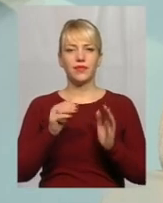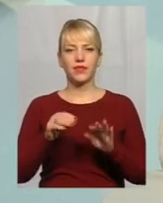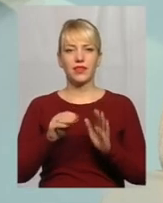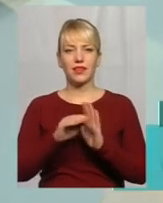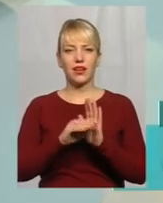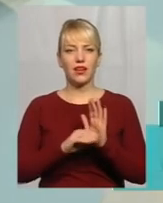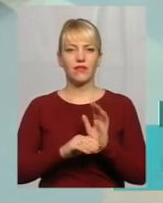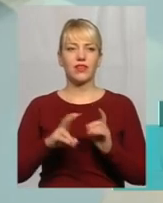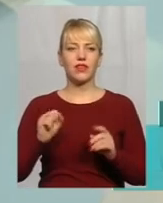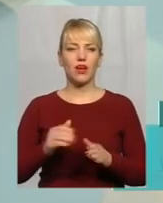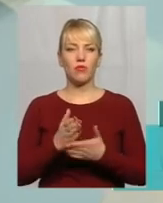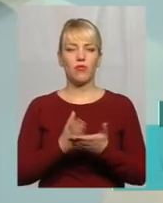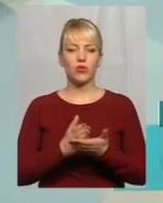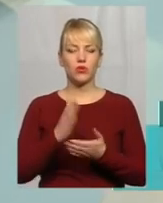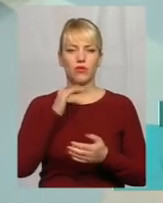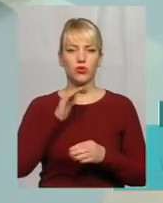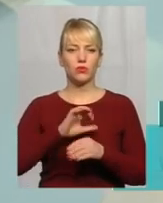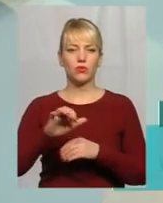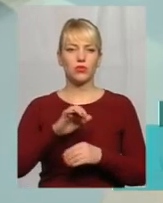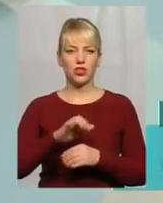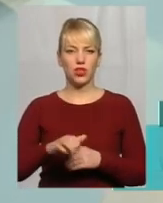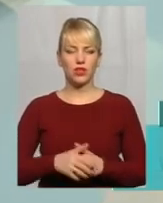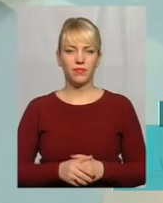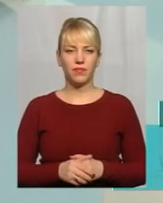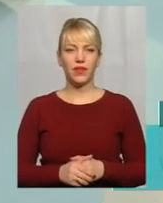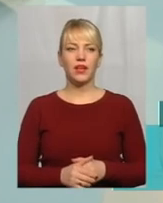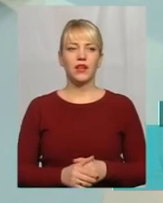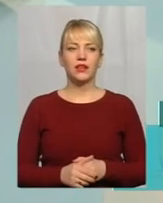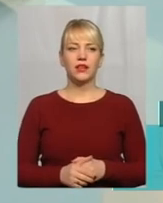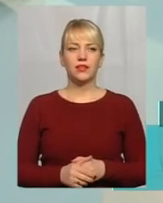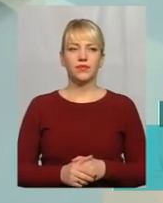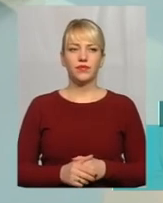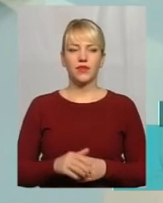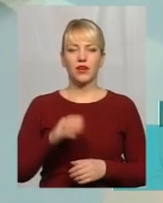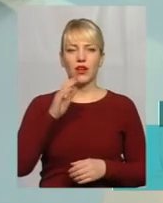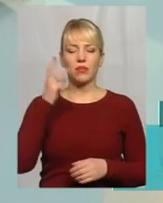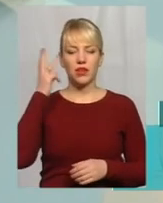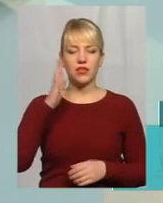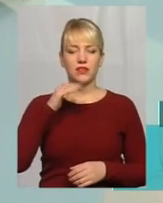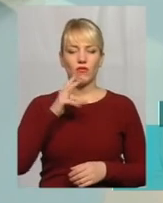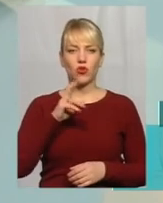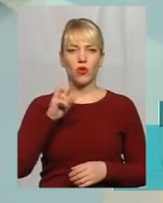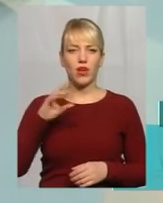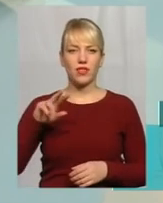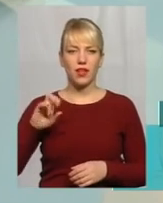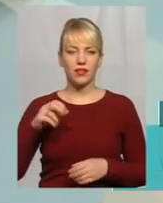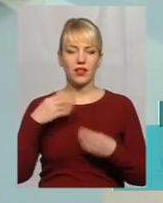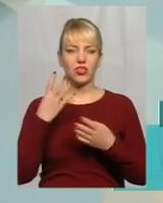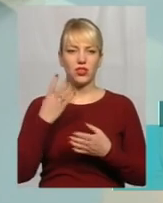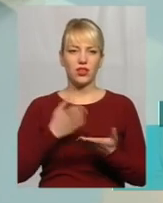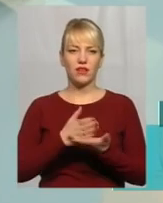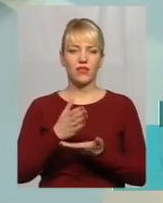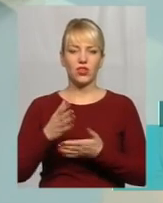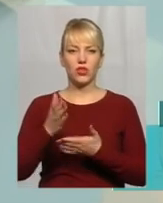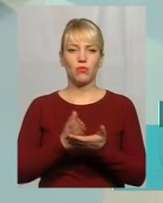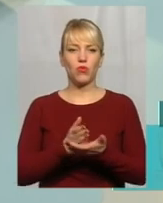водопостачання і водовідведення для МКП «Хмельницькводоканал». Так як МКП «Хмельницькводоканал» надає чотири водопослуги, а саме централізованого